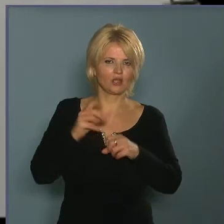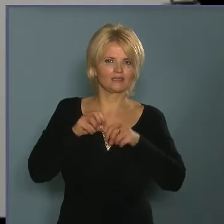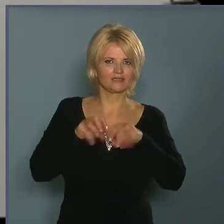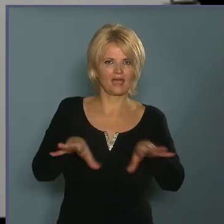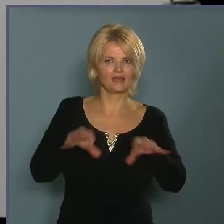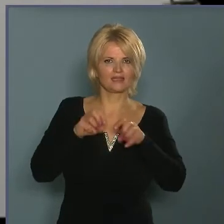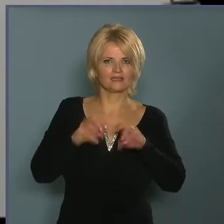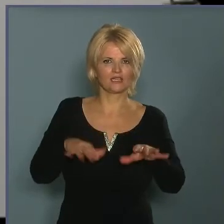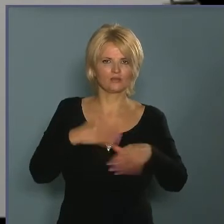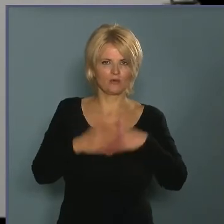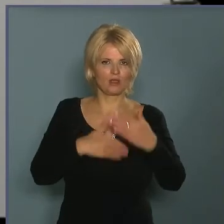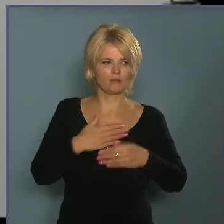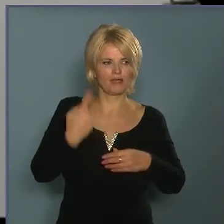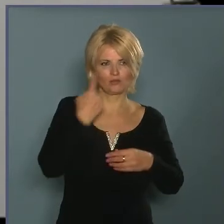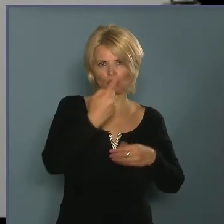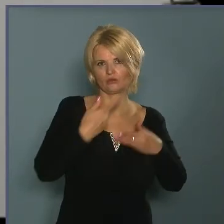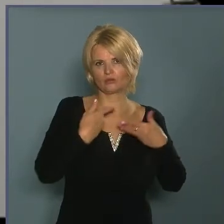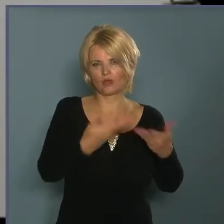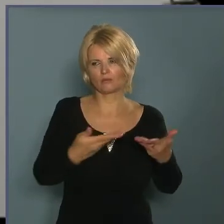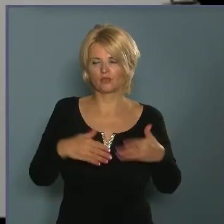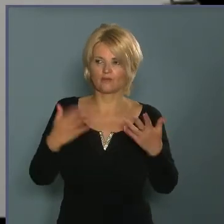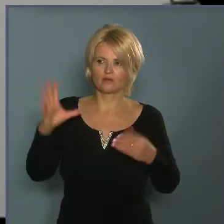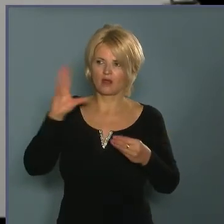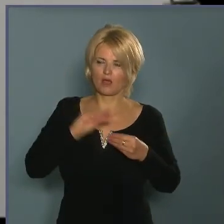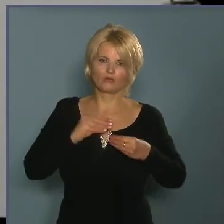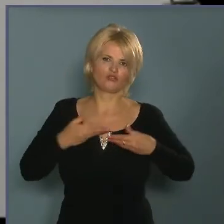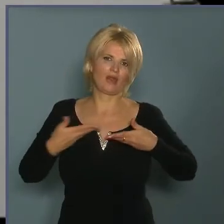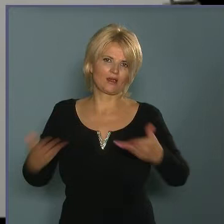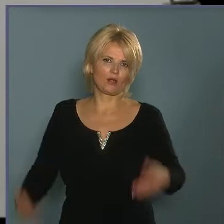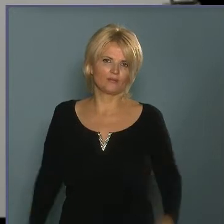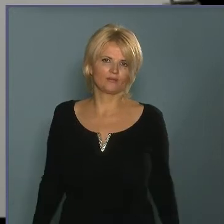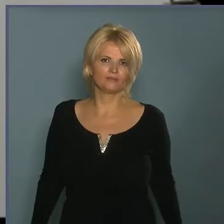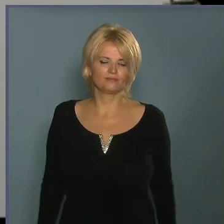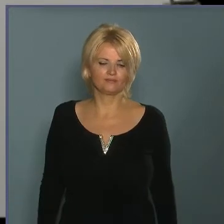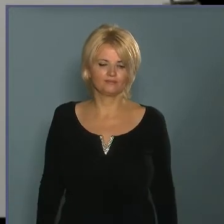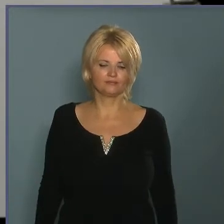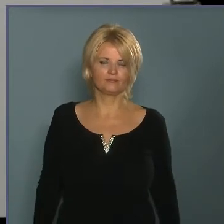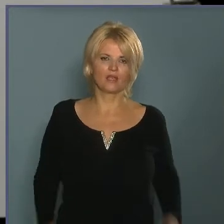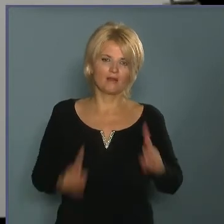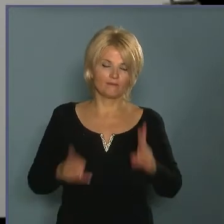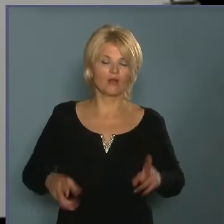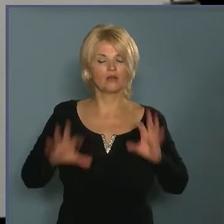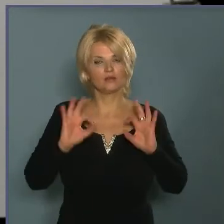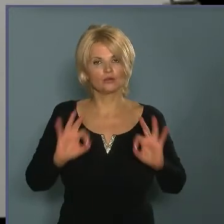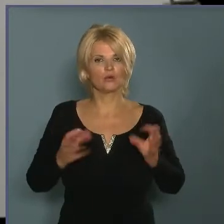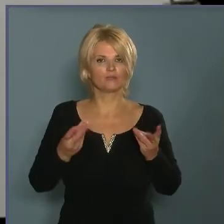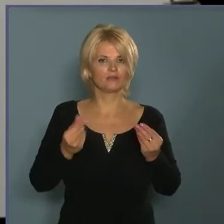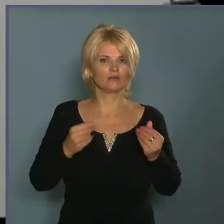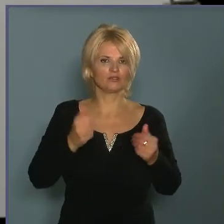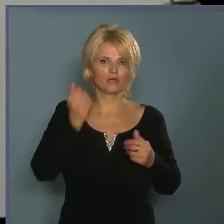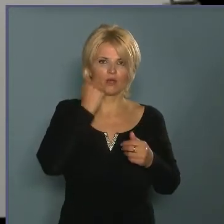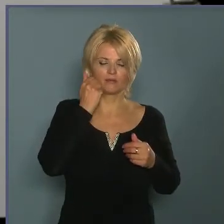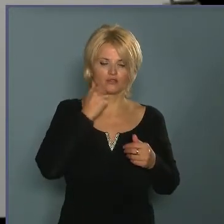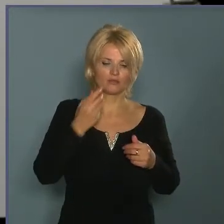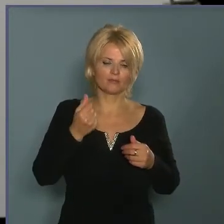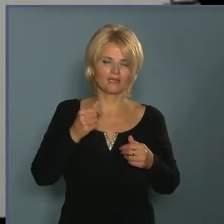terjesztés, szétszórás folyamán került önhöz, vagy éppen a lakosság többi tagjaihoz. Vannak jó minőségű hamisítványok, amik valóban csak